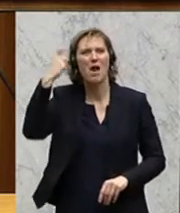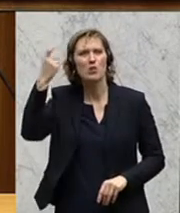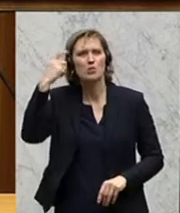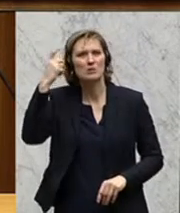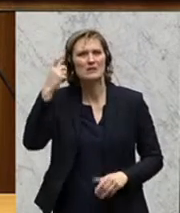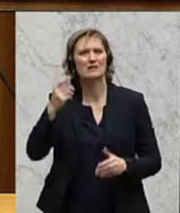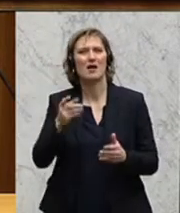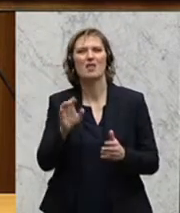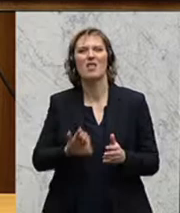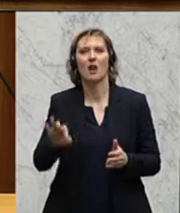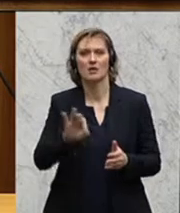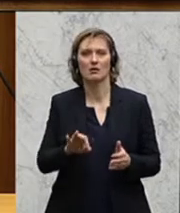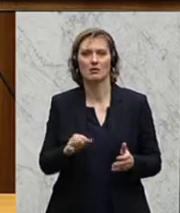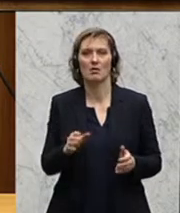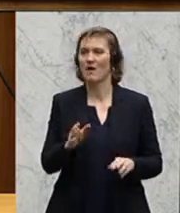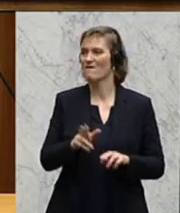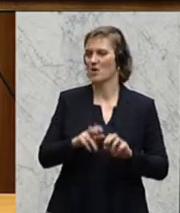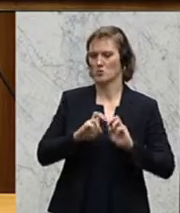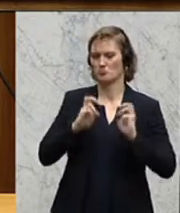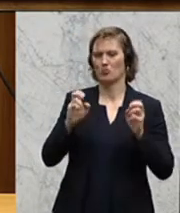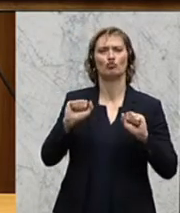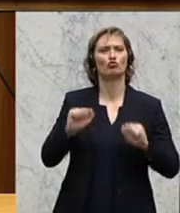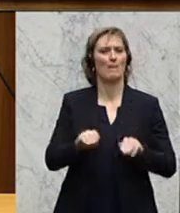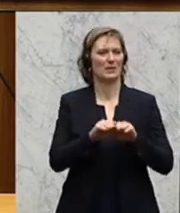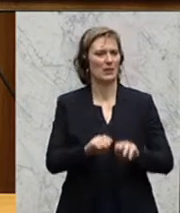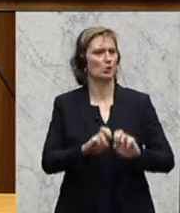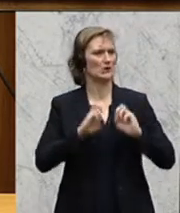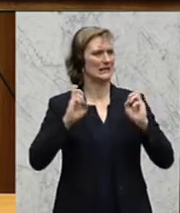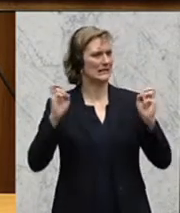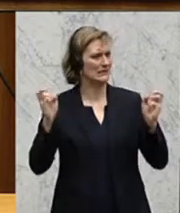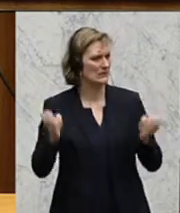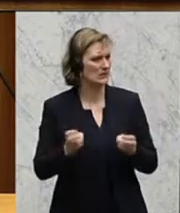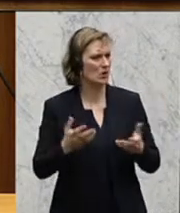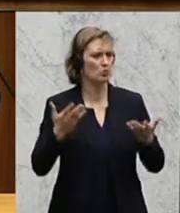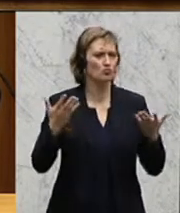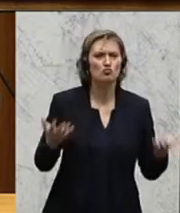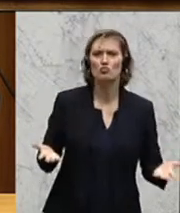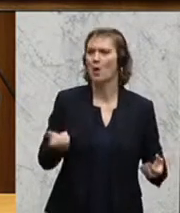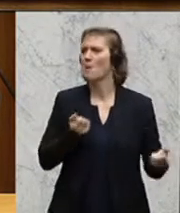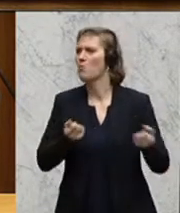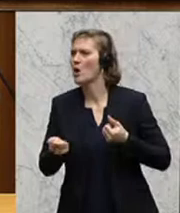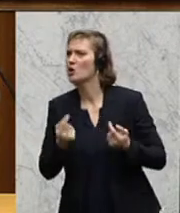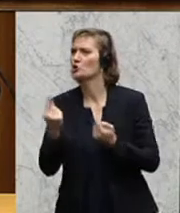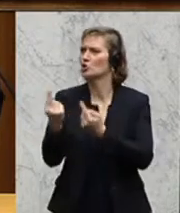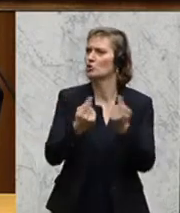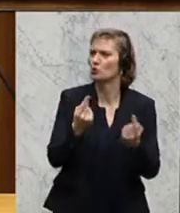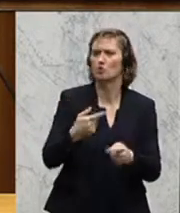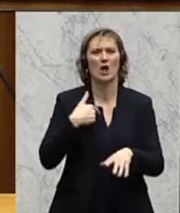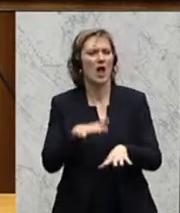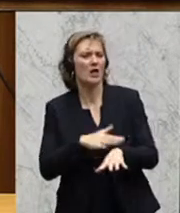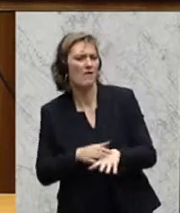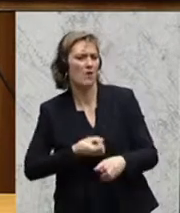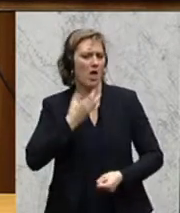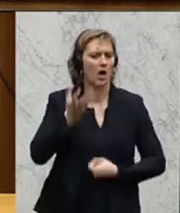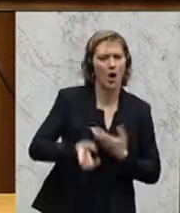zusammenfassen möchte, wenn eine größere Runde bei einem Stammtisch zusammensitzt und in einer gegebenen politischen Lage auch emotional